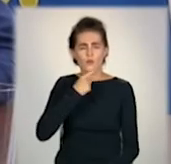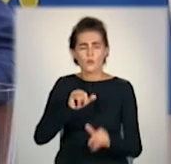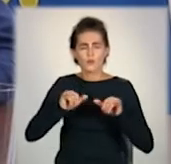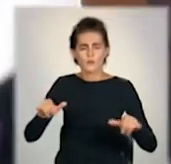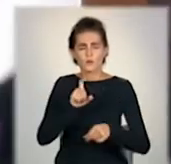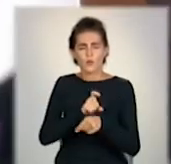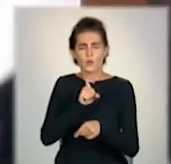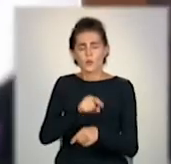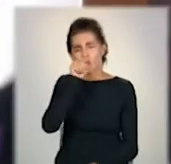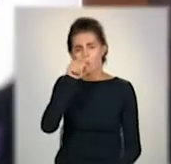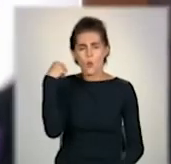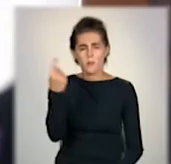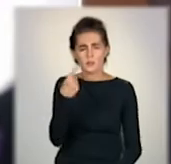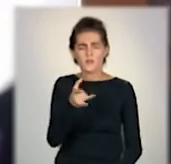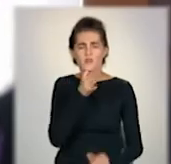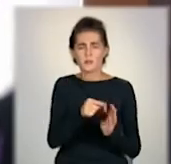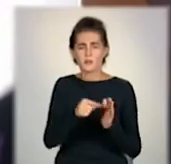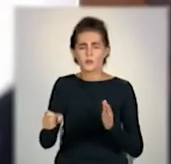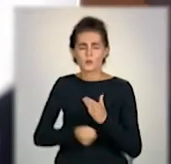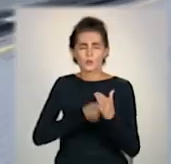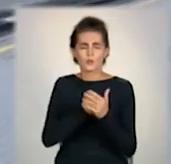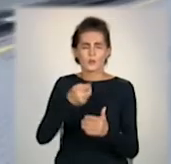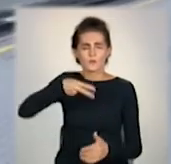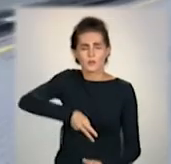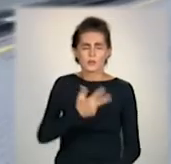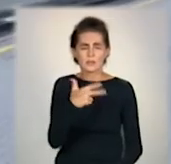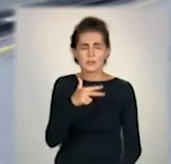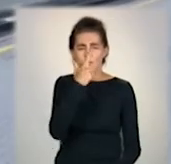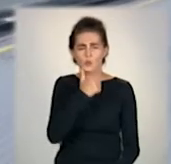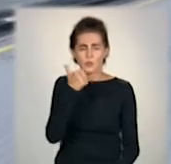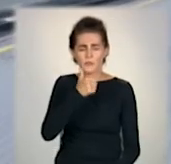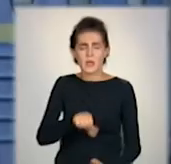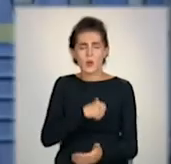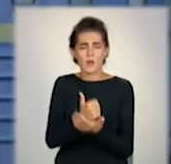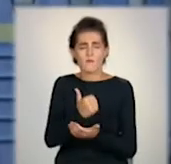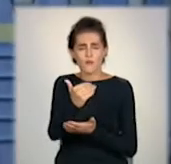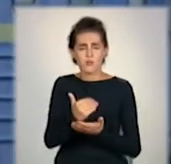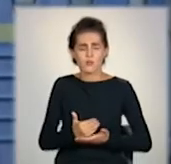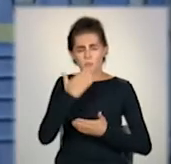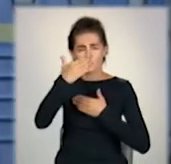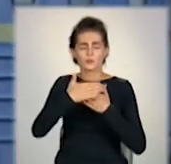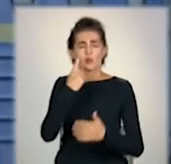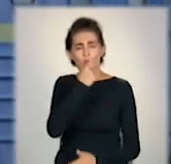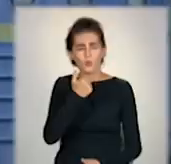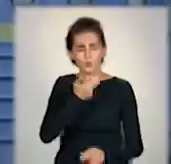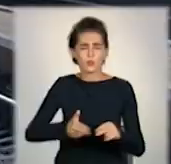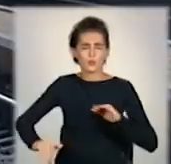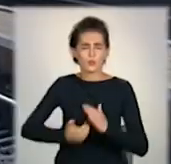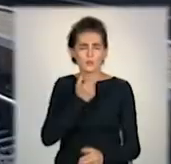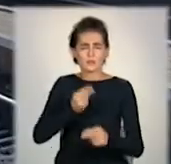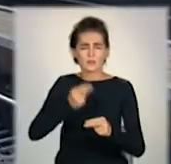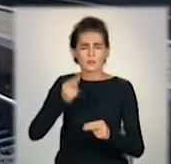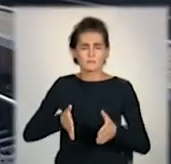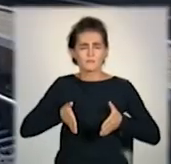Донецької та Луганської областей на період до 2030 року. Серед головних проєктів найближчих років – оновлення залізничного